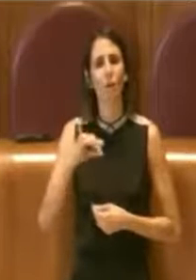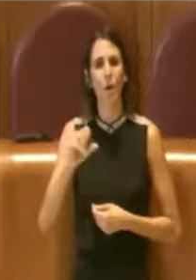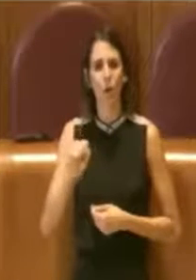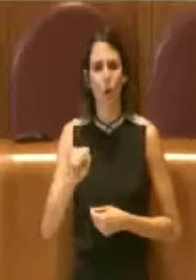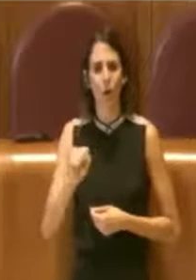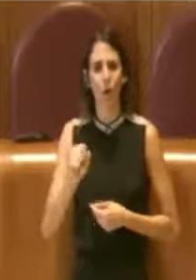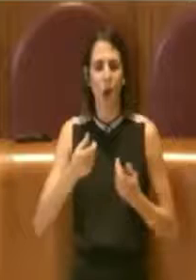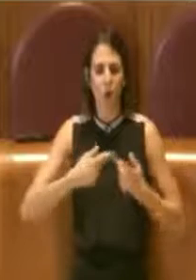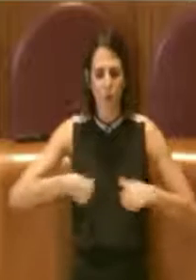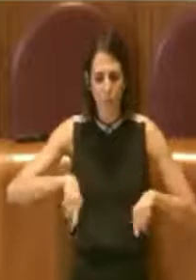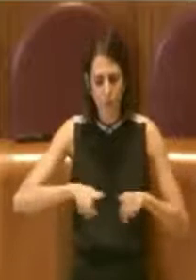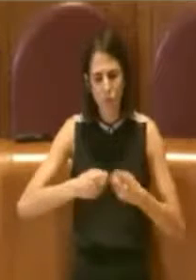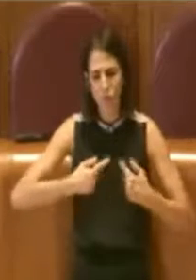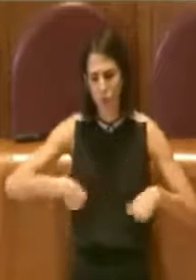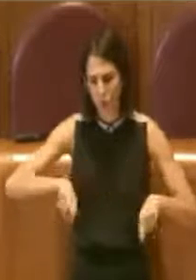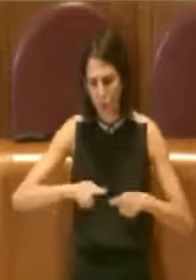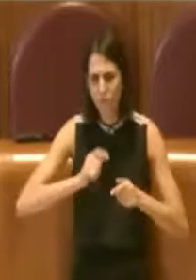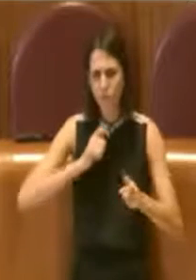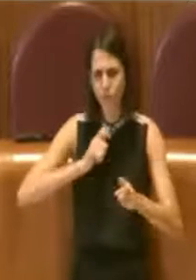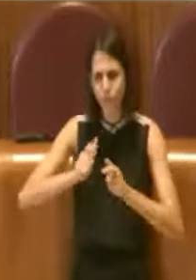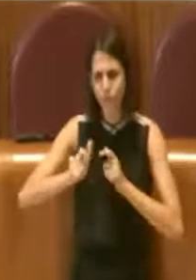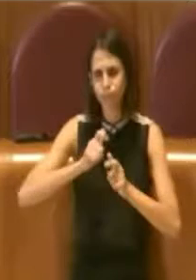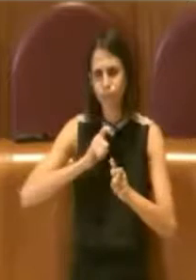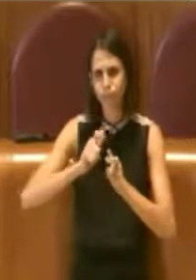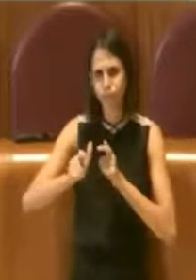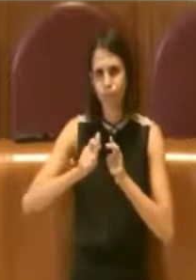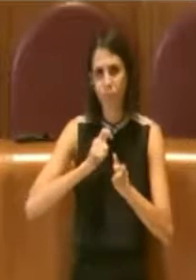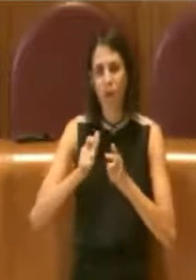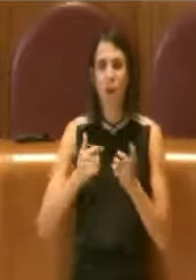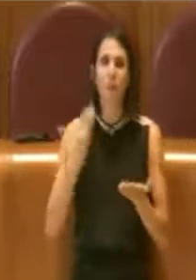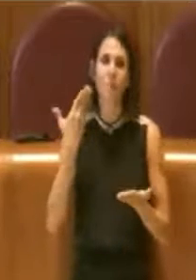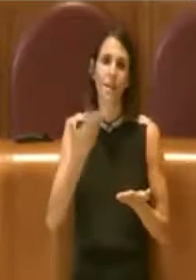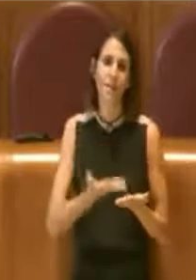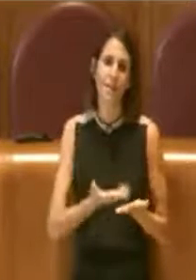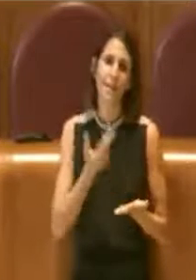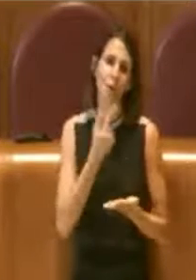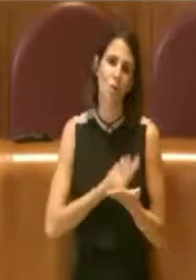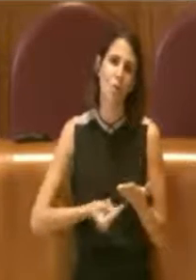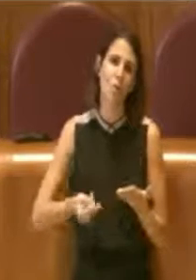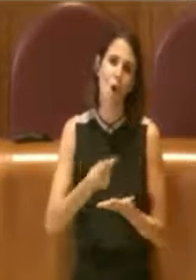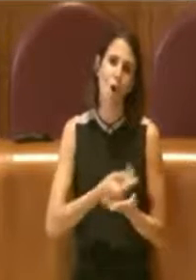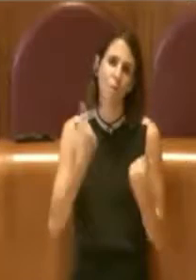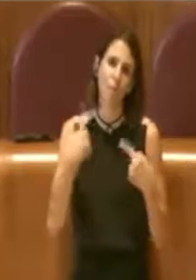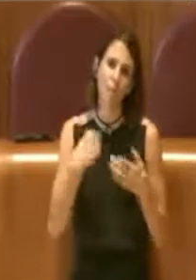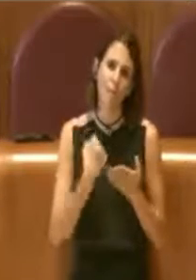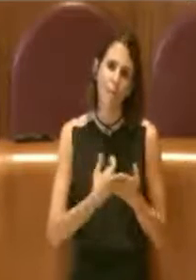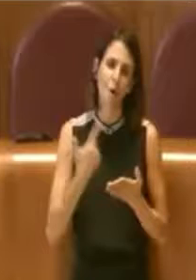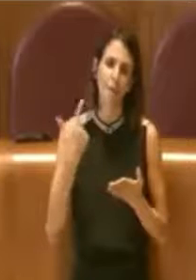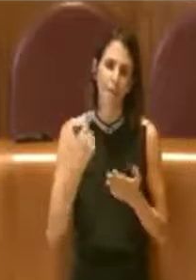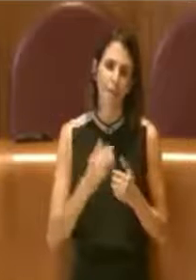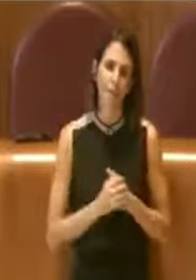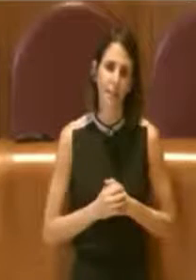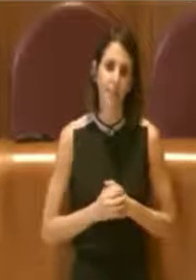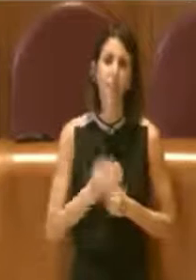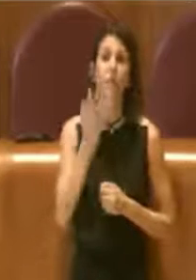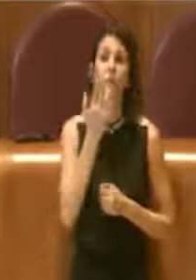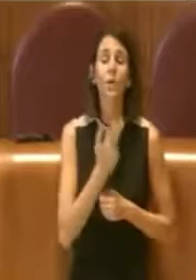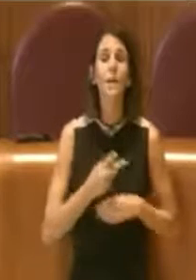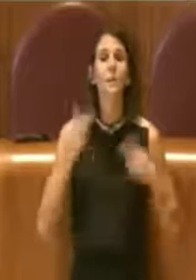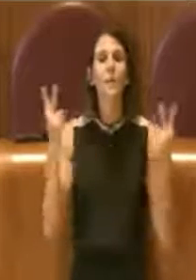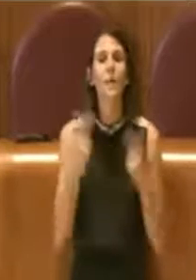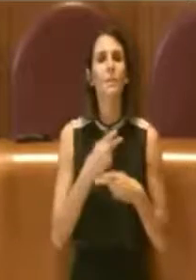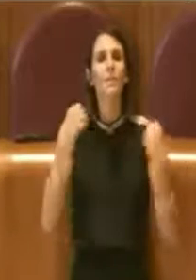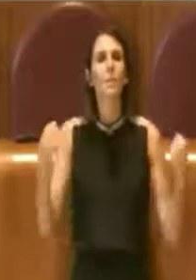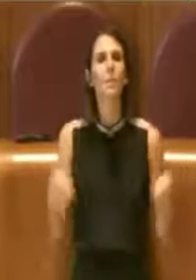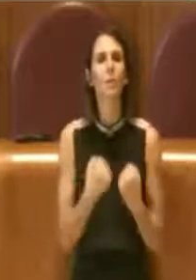commissioni in cui abbiamo potuto presentare questo importante progetto e vogliamo veramente promuovere un